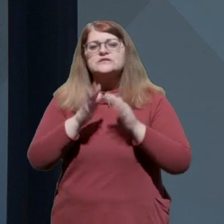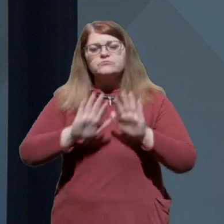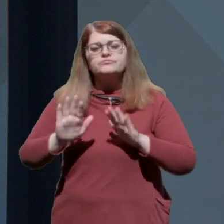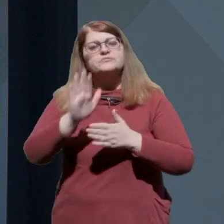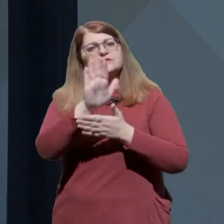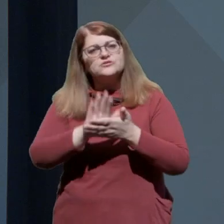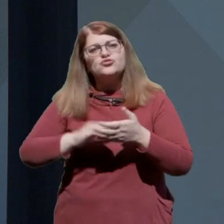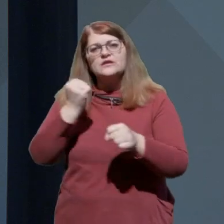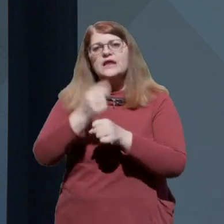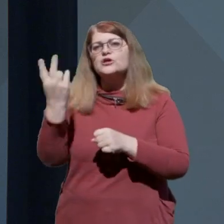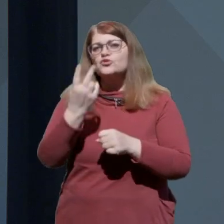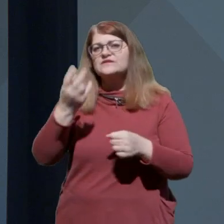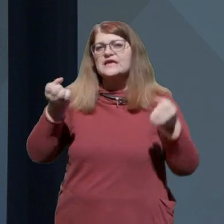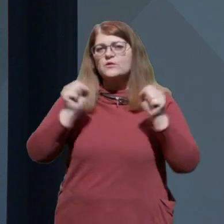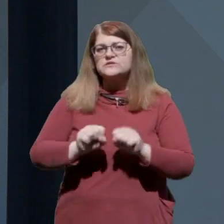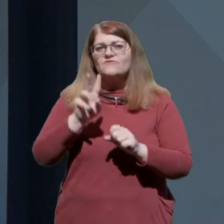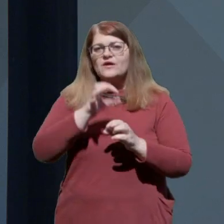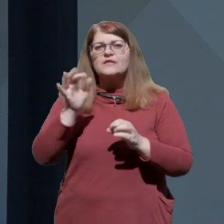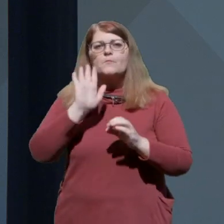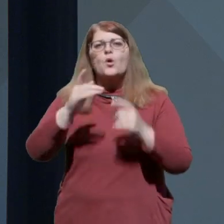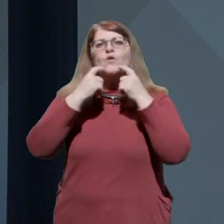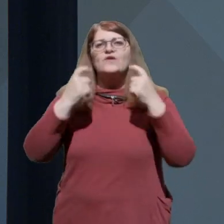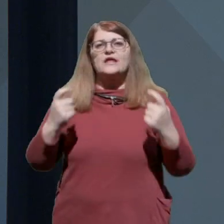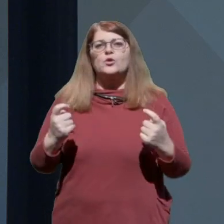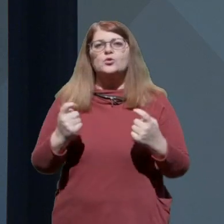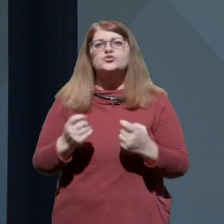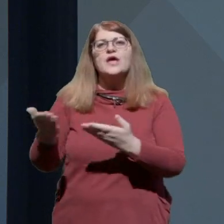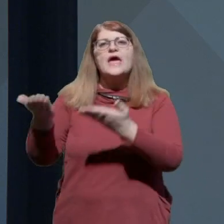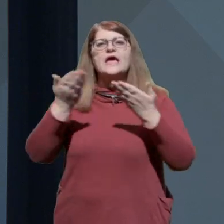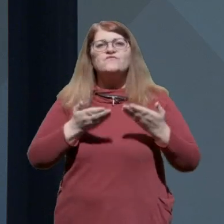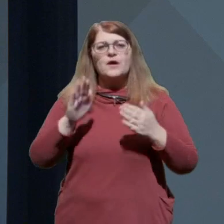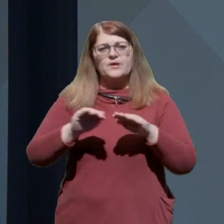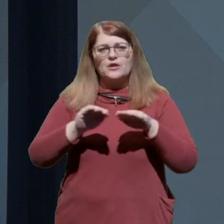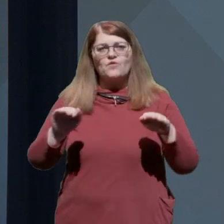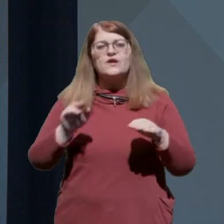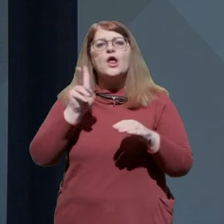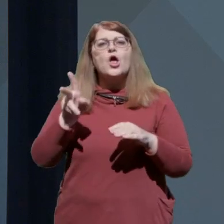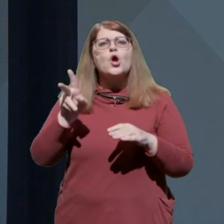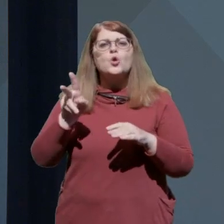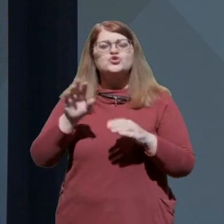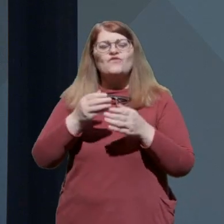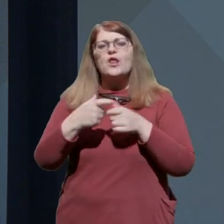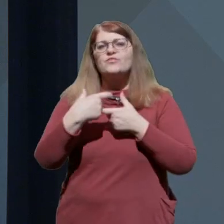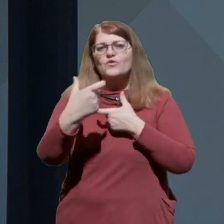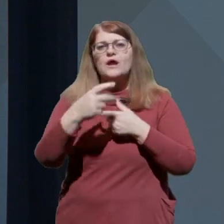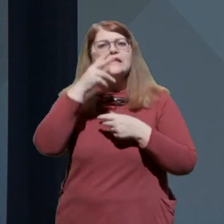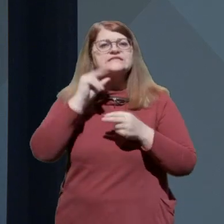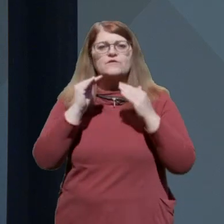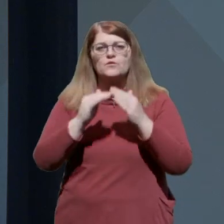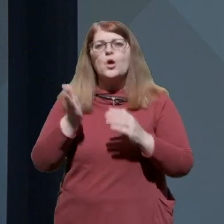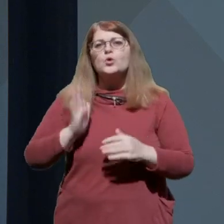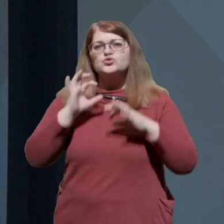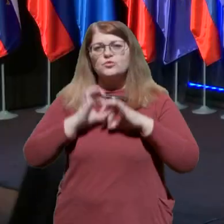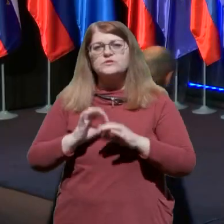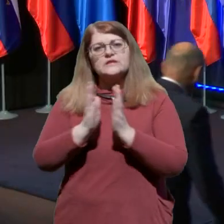dela slovenskega gospodarstva od njih po veliki noči. Vabim ga na odr, ko so vele odvorane Cankarjevega doma. Gospod predsednik,